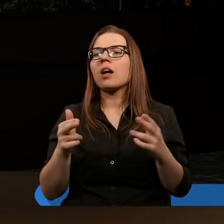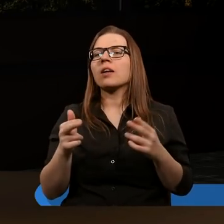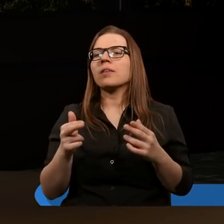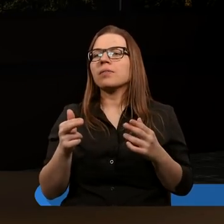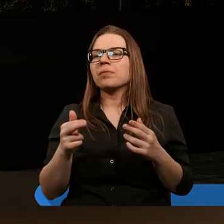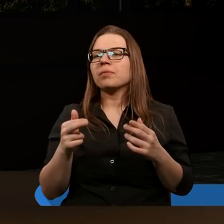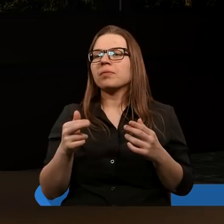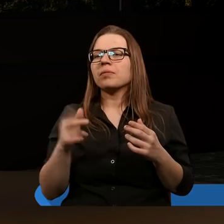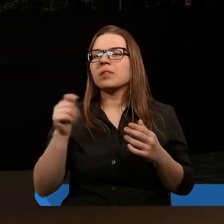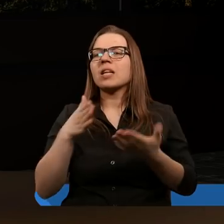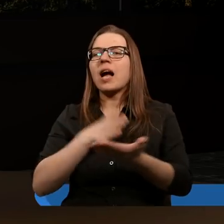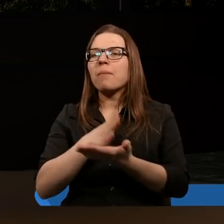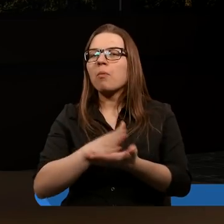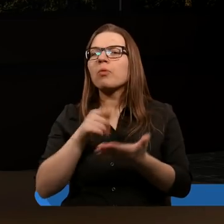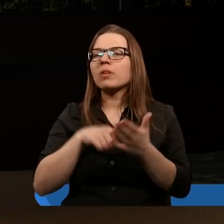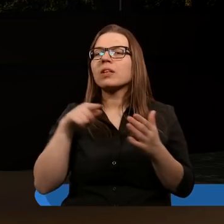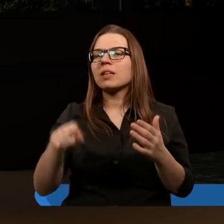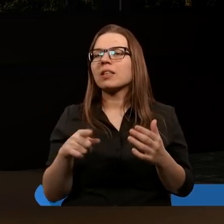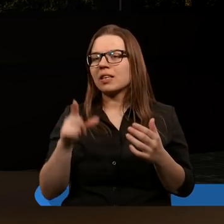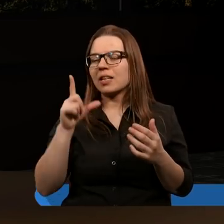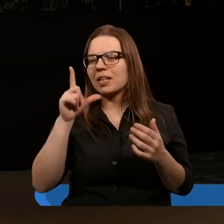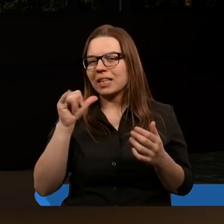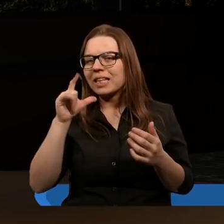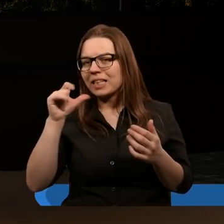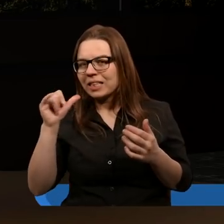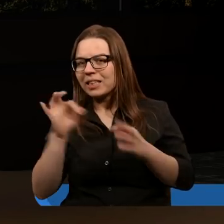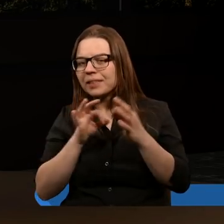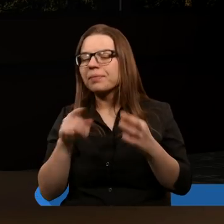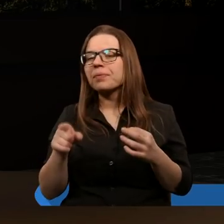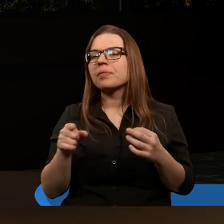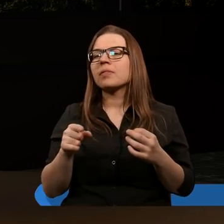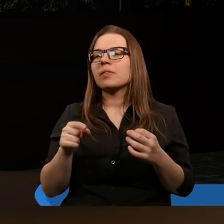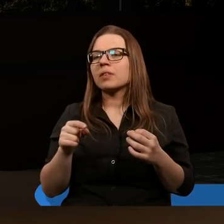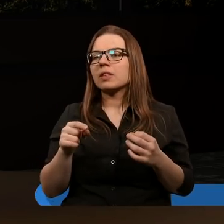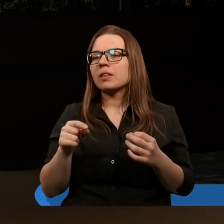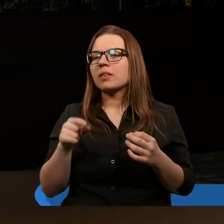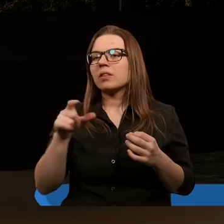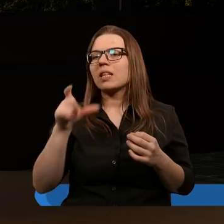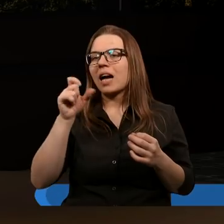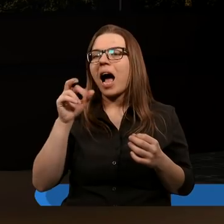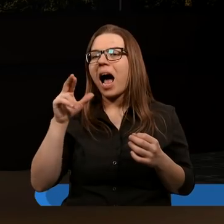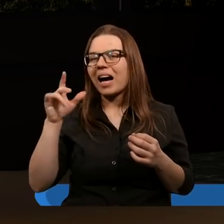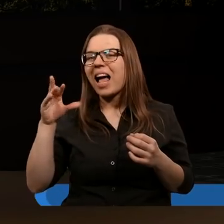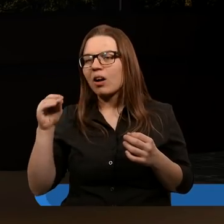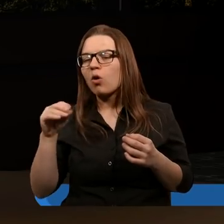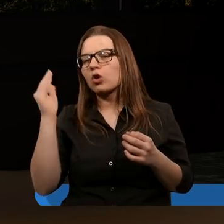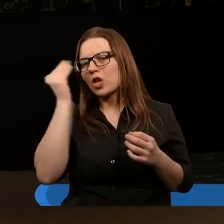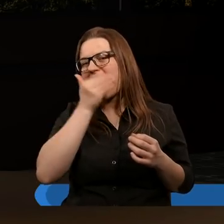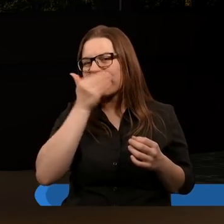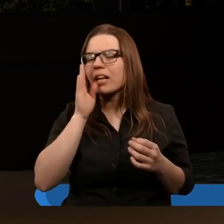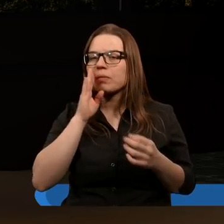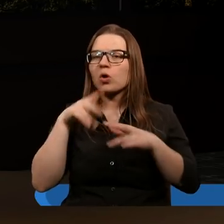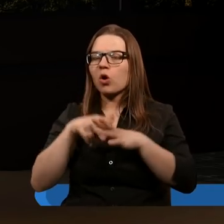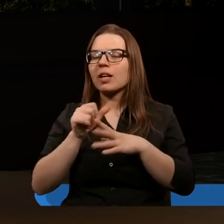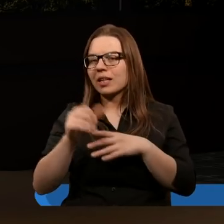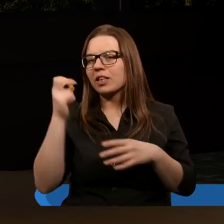zobrazowanie za pomocą właśnie tej wizji tego karego, czyli czarnego konia jest